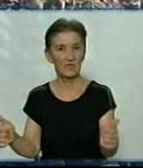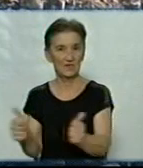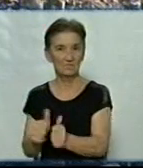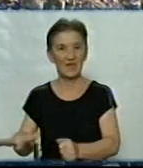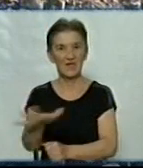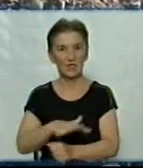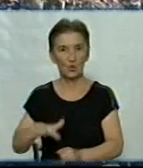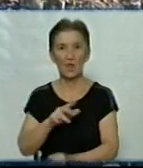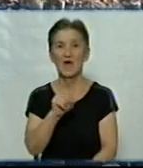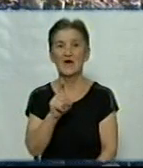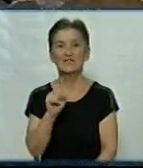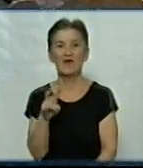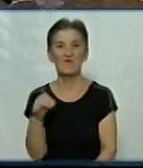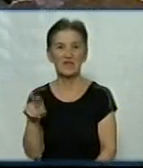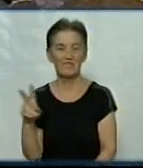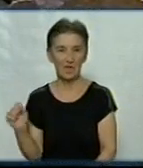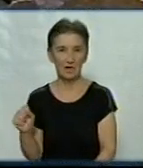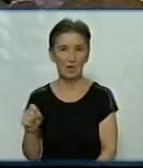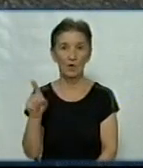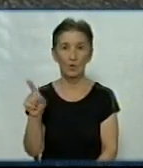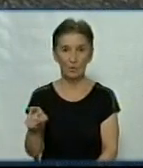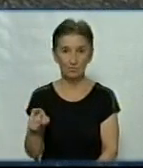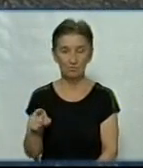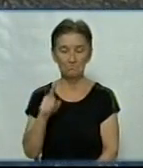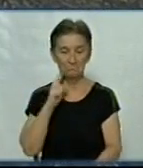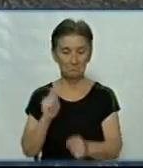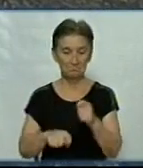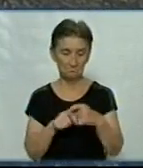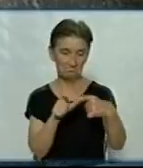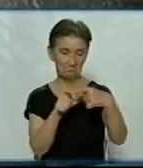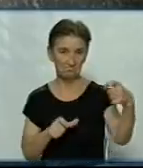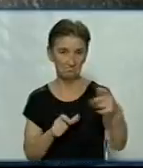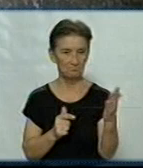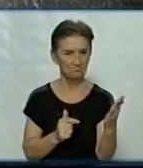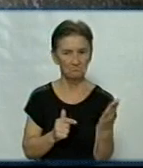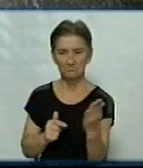Завадівка у Кропивницькому районі. Сергій Вілков радіометром вимірює рівень радіації.